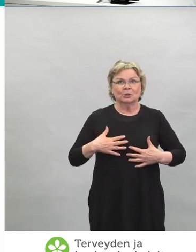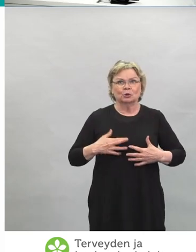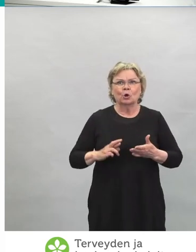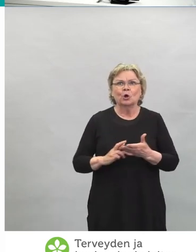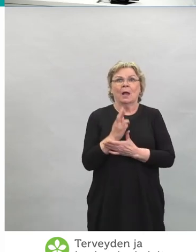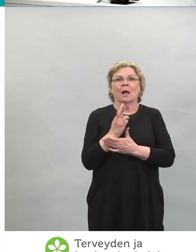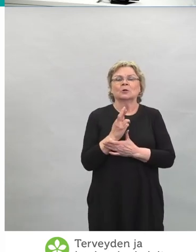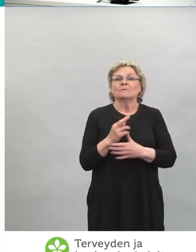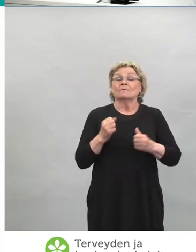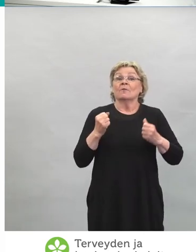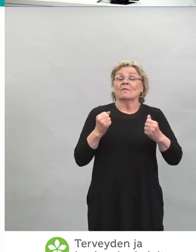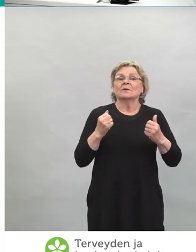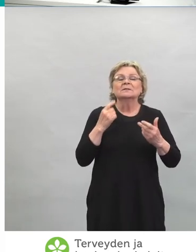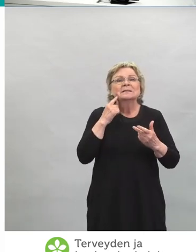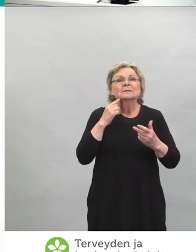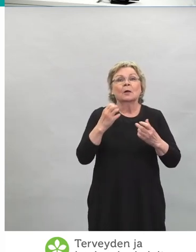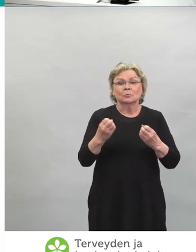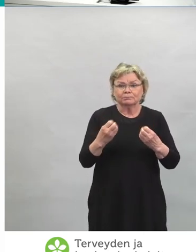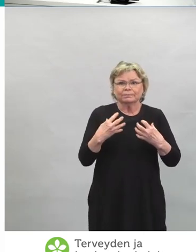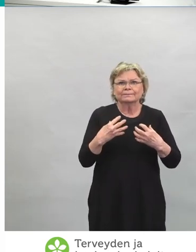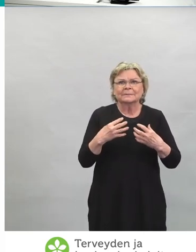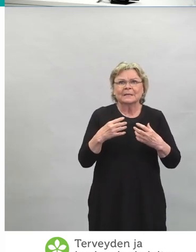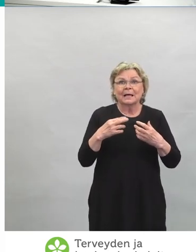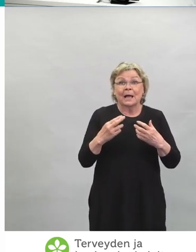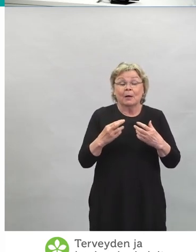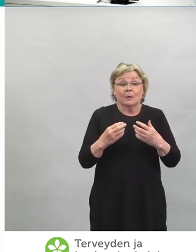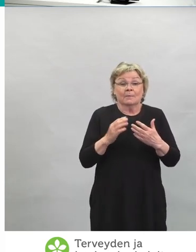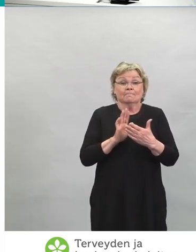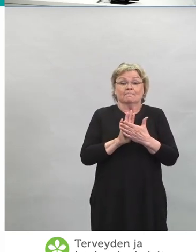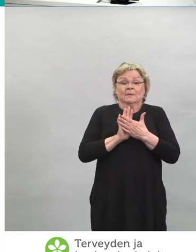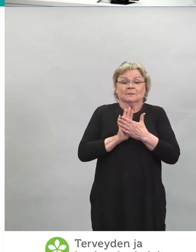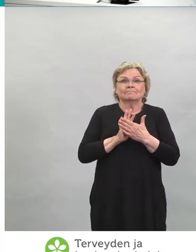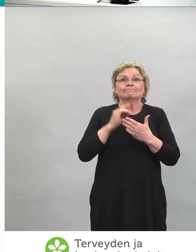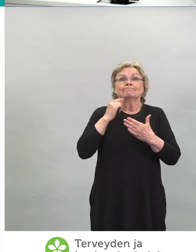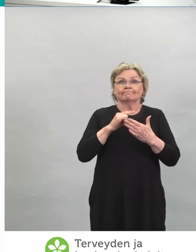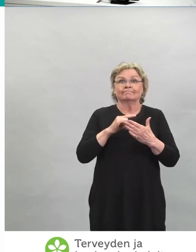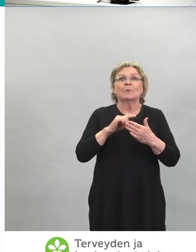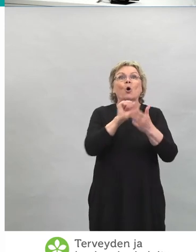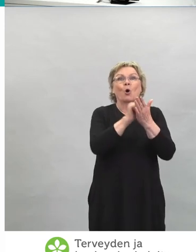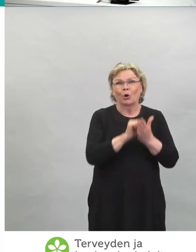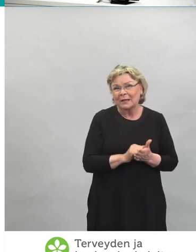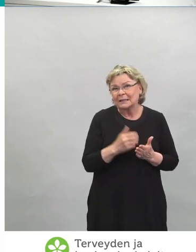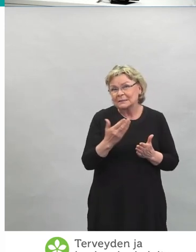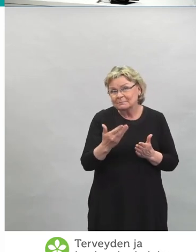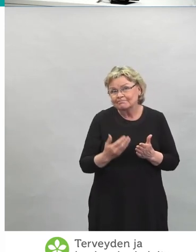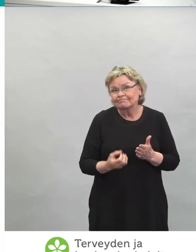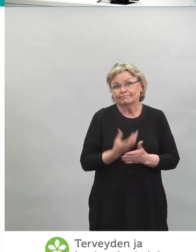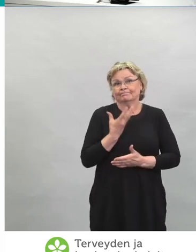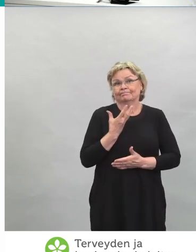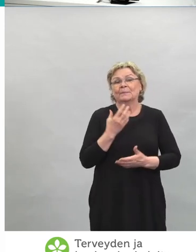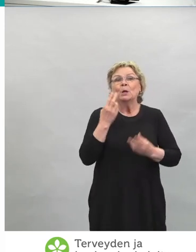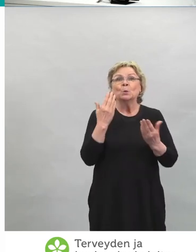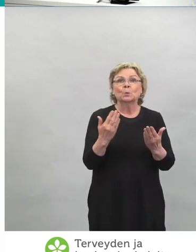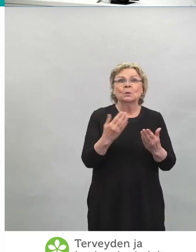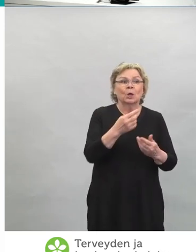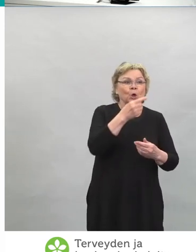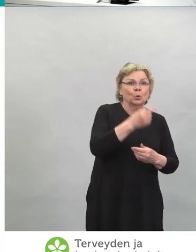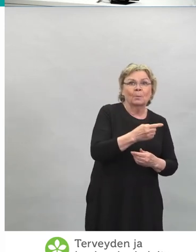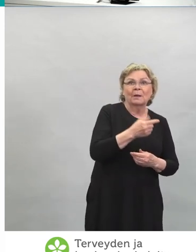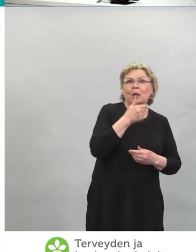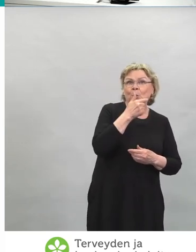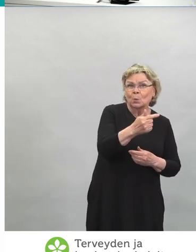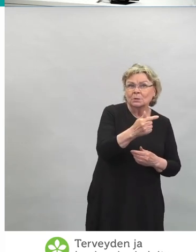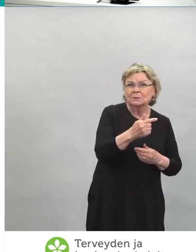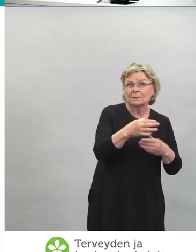tulee sitten erityyppisiä oireita. Ja nämä nyt sitten, kun kliinisissä tutkimuksissa on ollut kymmeniätuhansia potilaita,